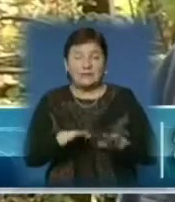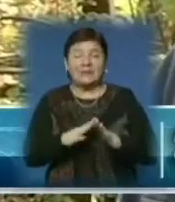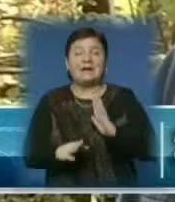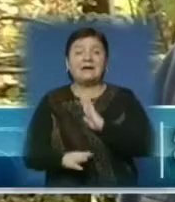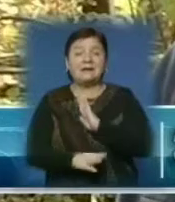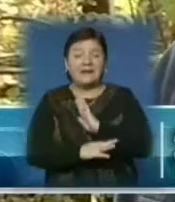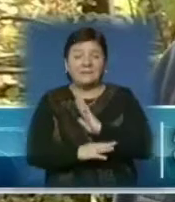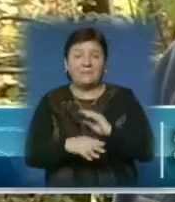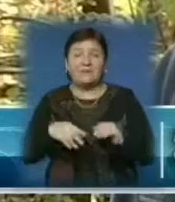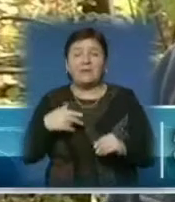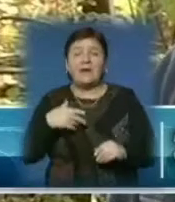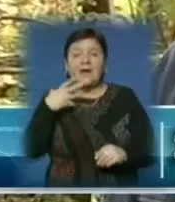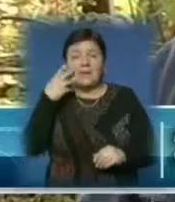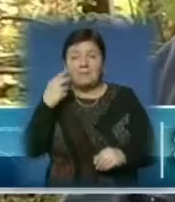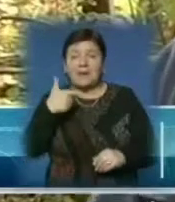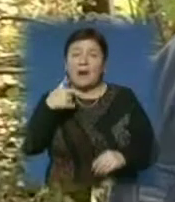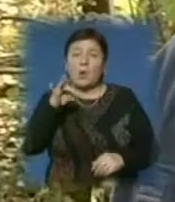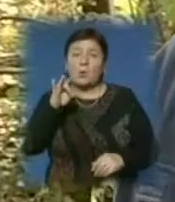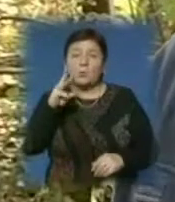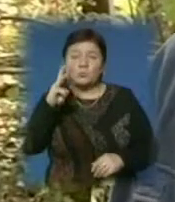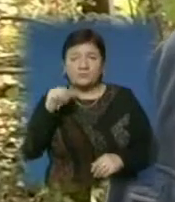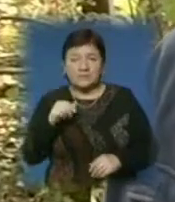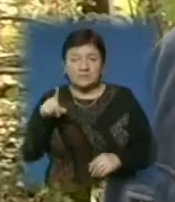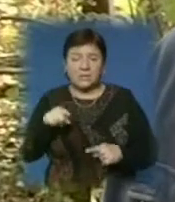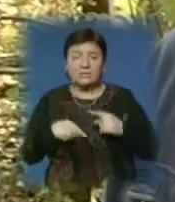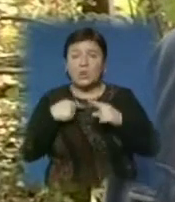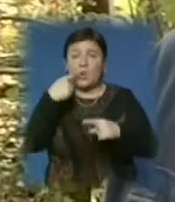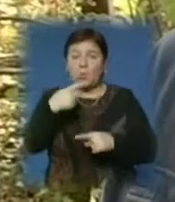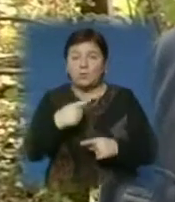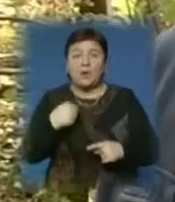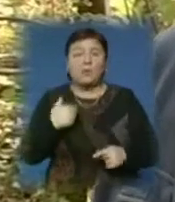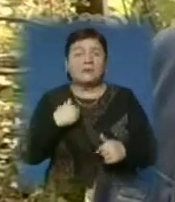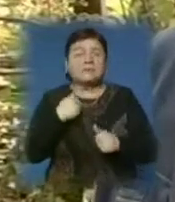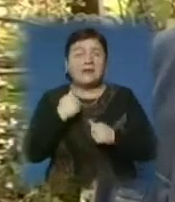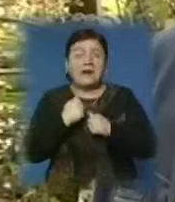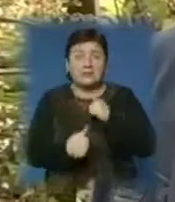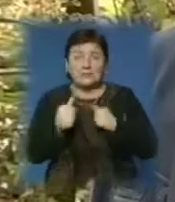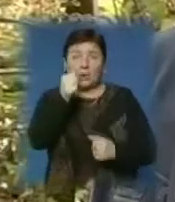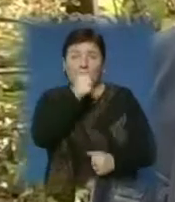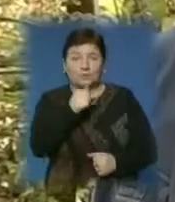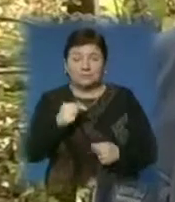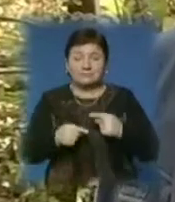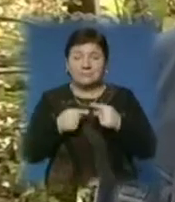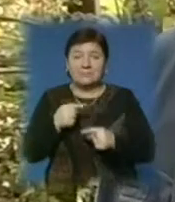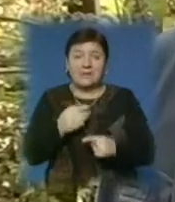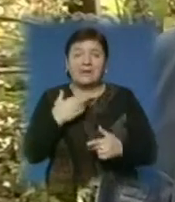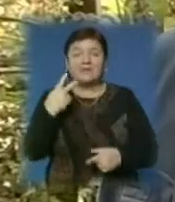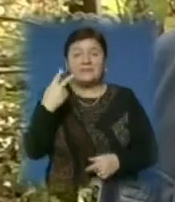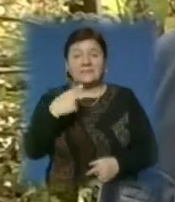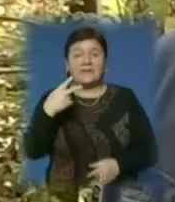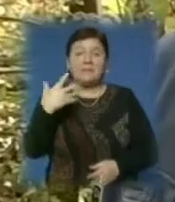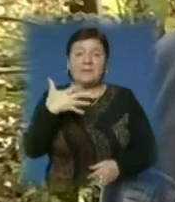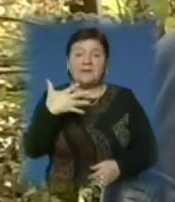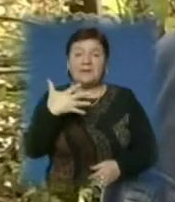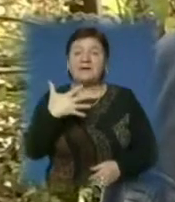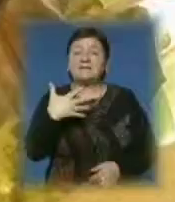яблоні, груші, що буває рік, через рік урожай. Ківі плодоносять регулярно, кожен рік не менше 25-30